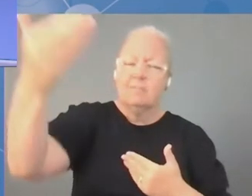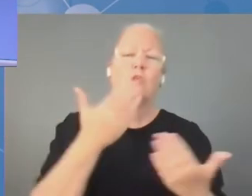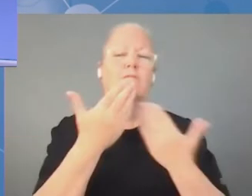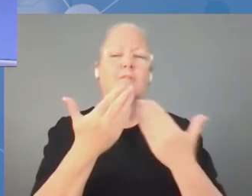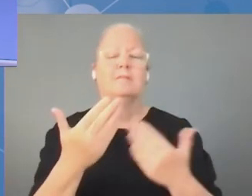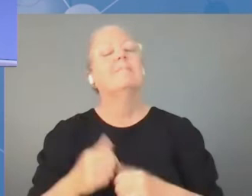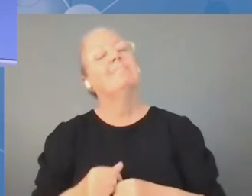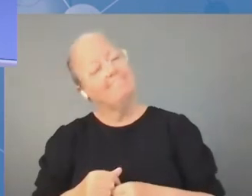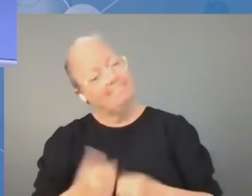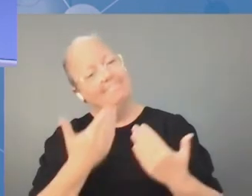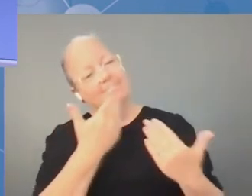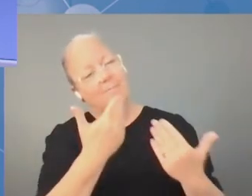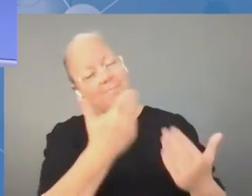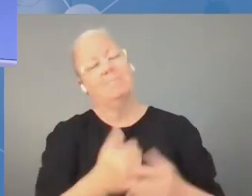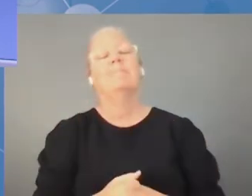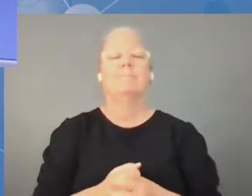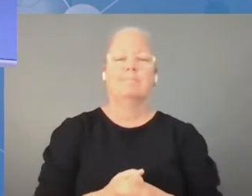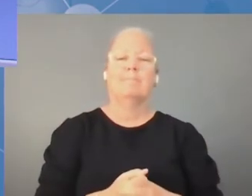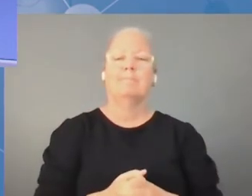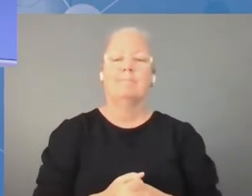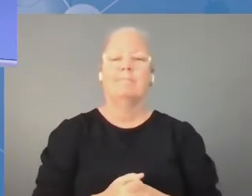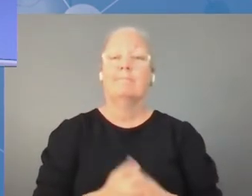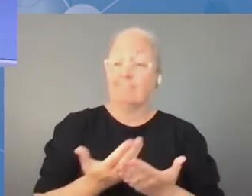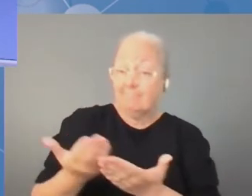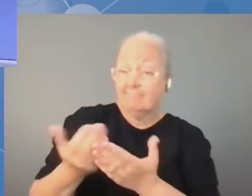działających w ramach wielostronnej grupy doradczej MAG.